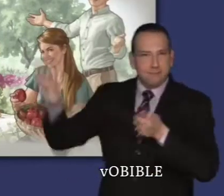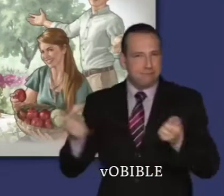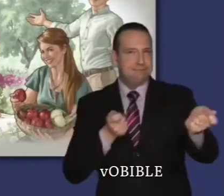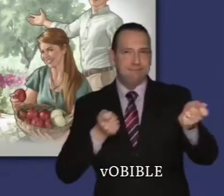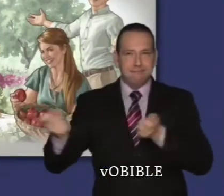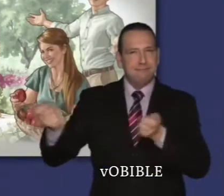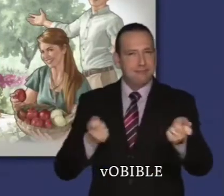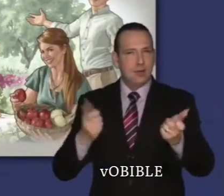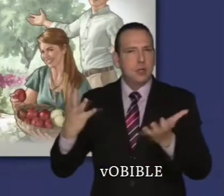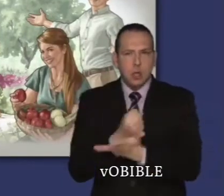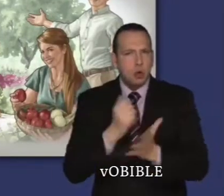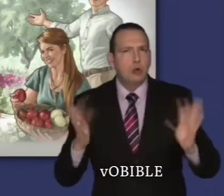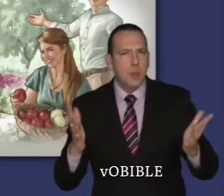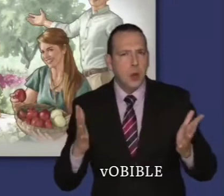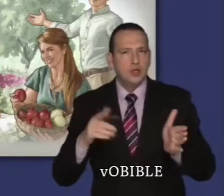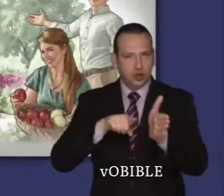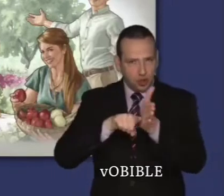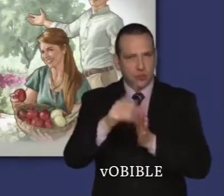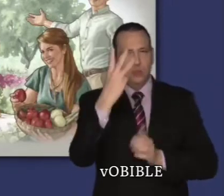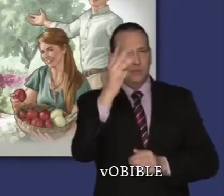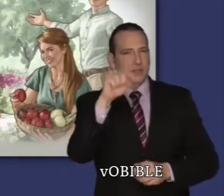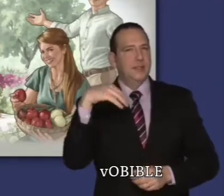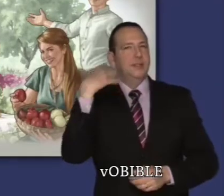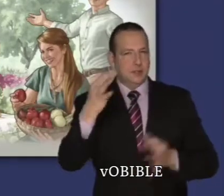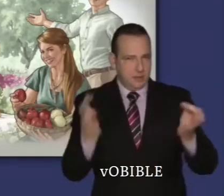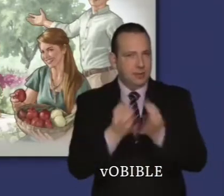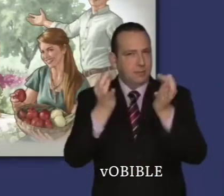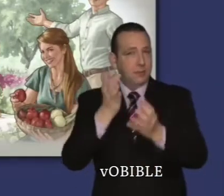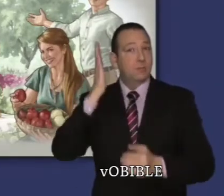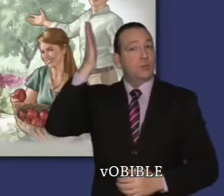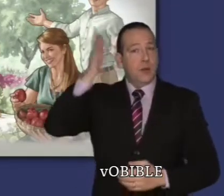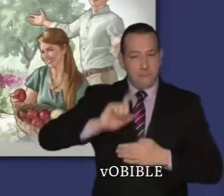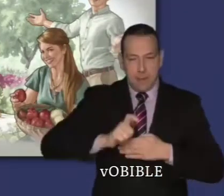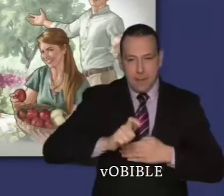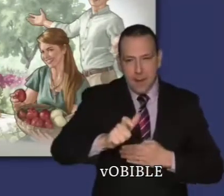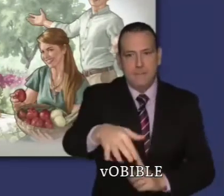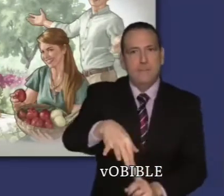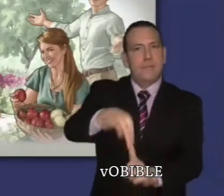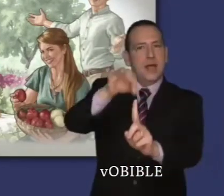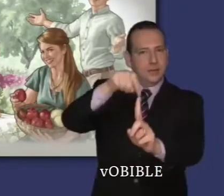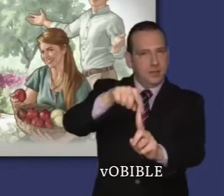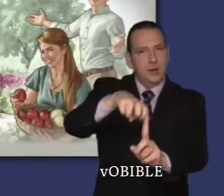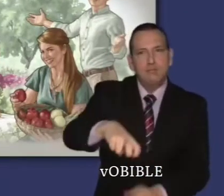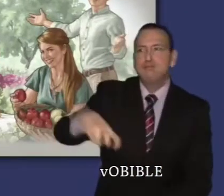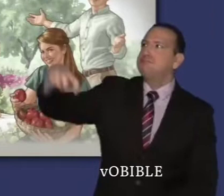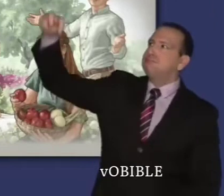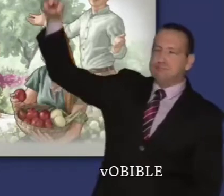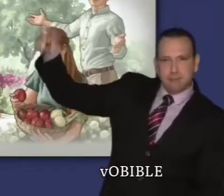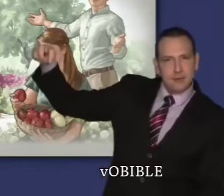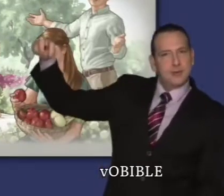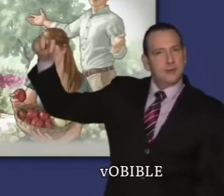le moyen d'une descendance à venir qui dirigera son royaume. La venue de cette descendance et ce qu'elle accomplira